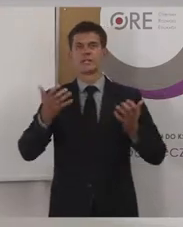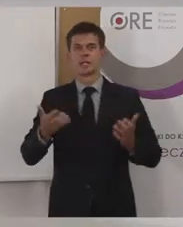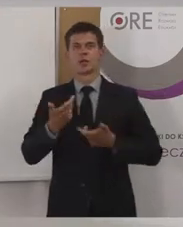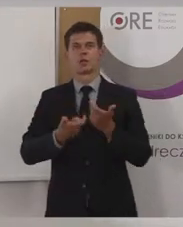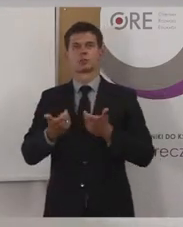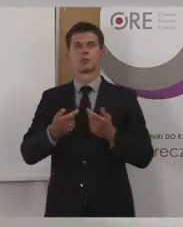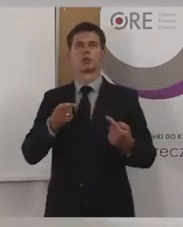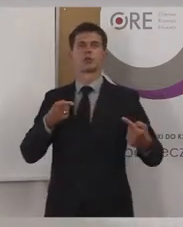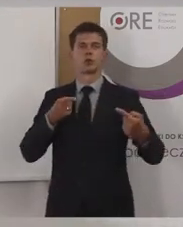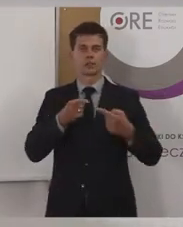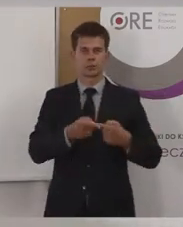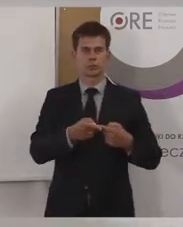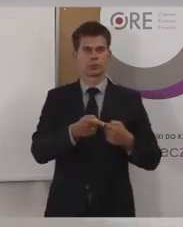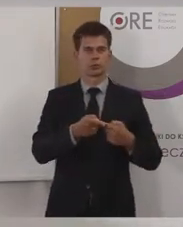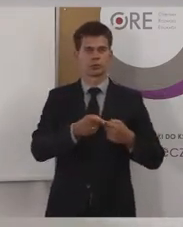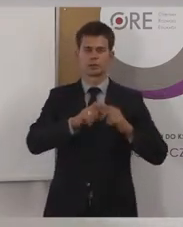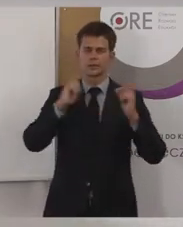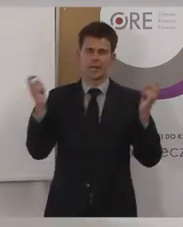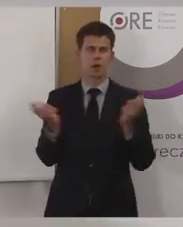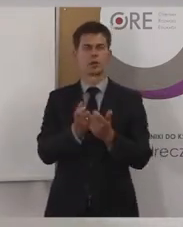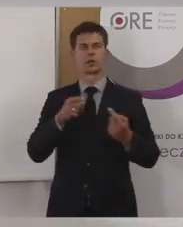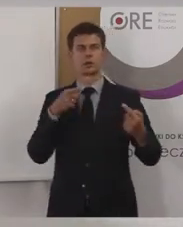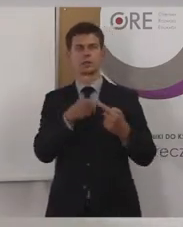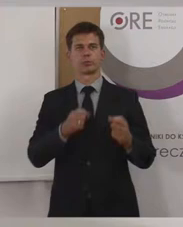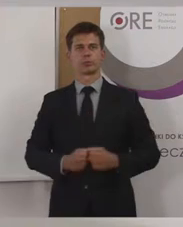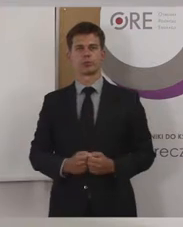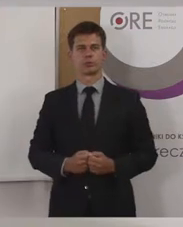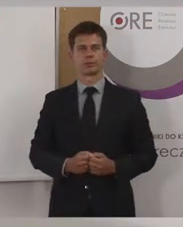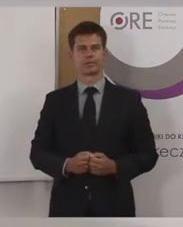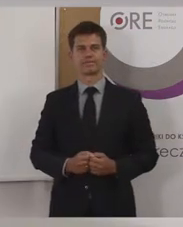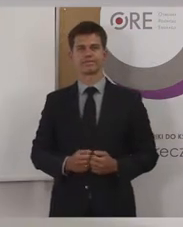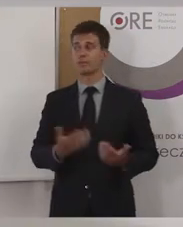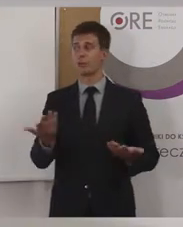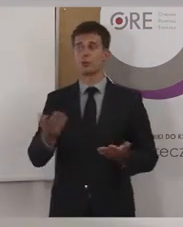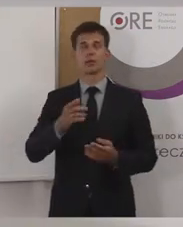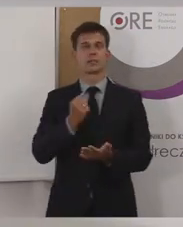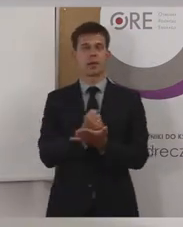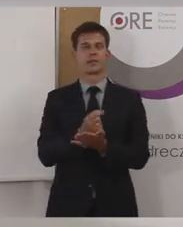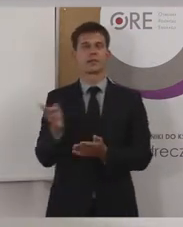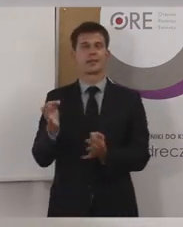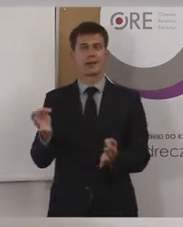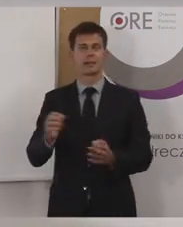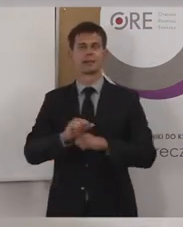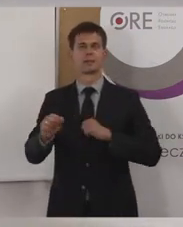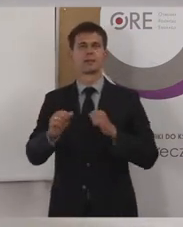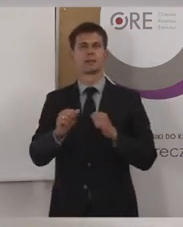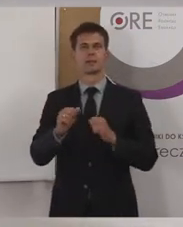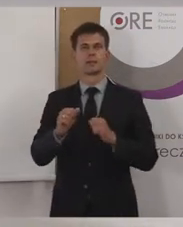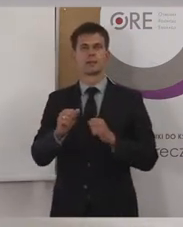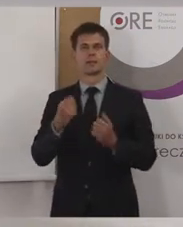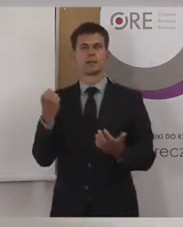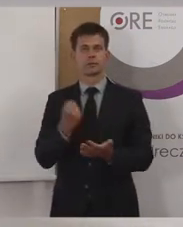rozumianej dostępności, przede wszystkim tutaj tych kwestii związanych z